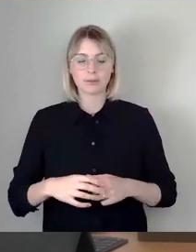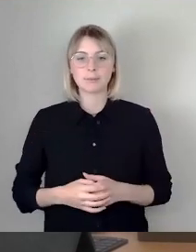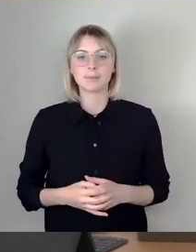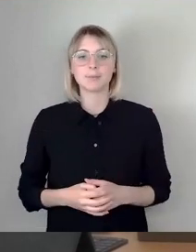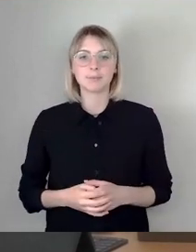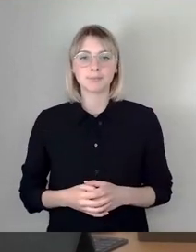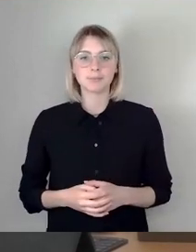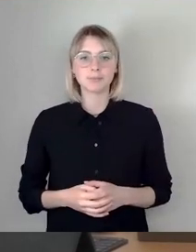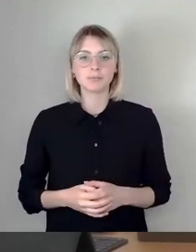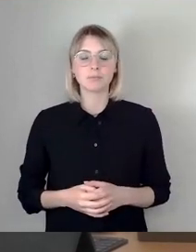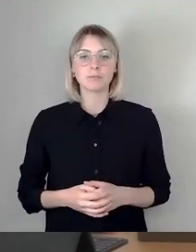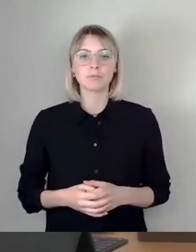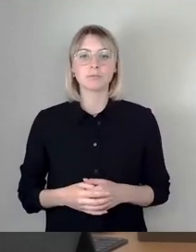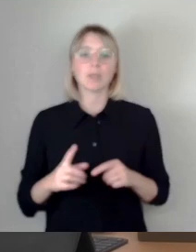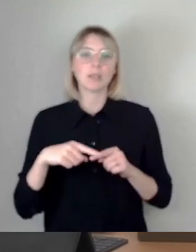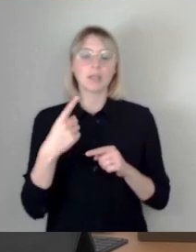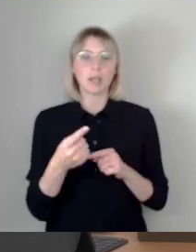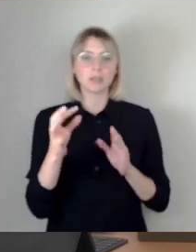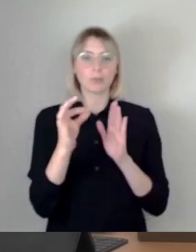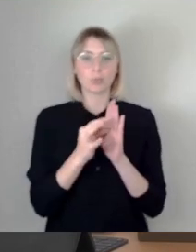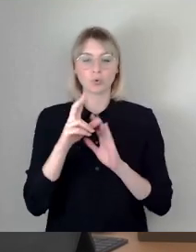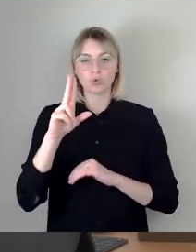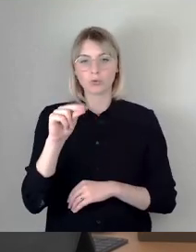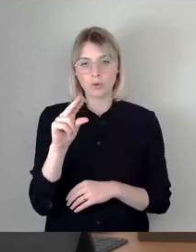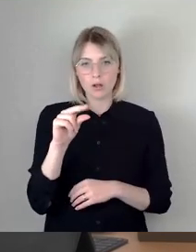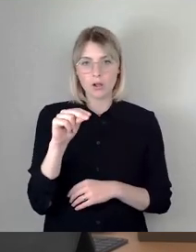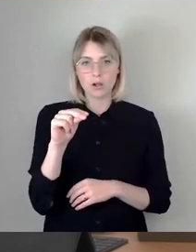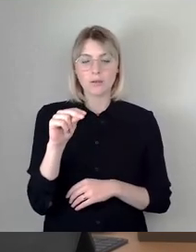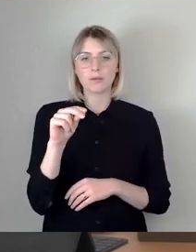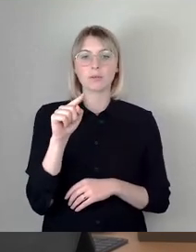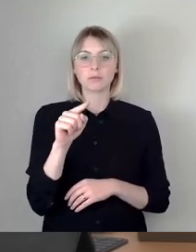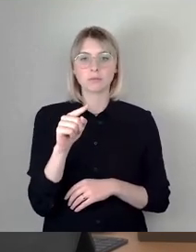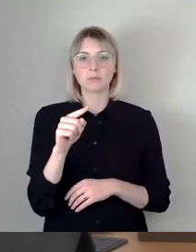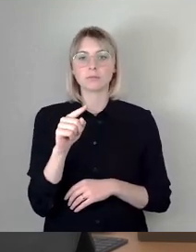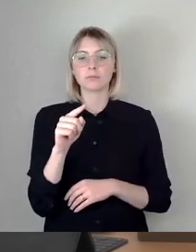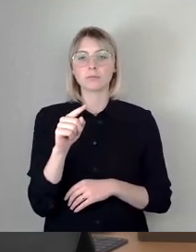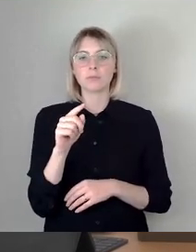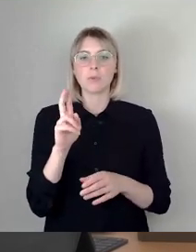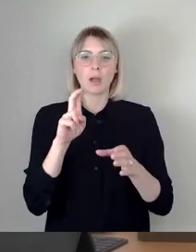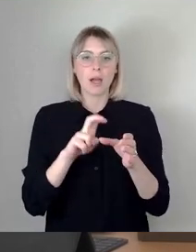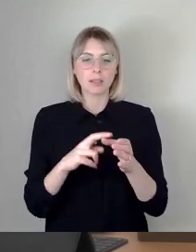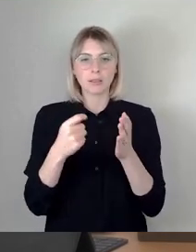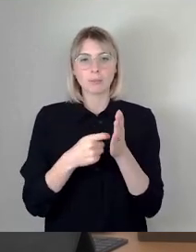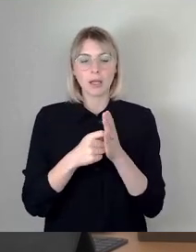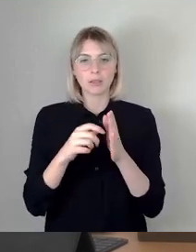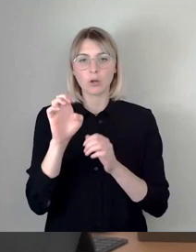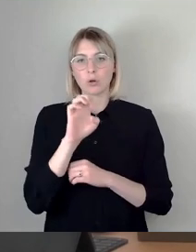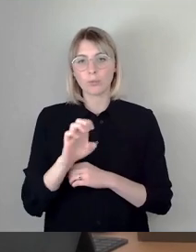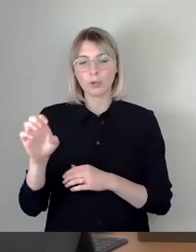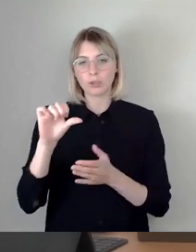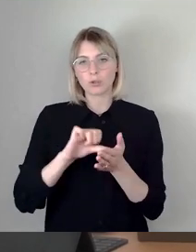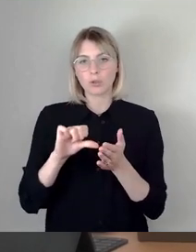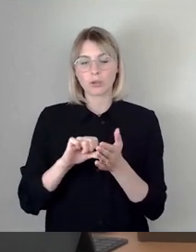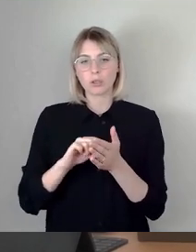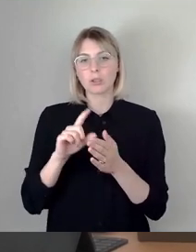Tagesordnungspunkt 12. Hier geht es um die Eintrittspreise im Europäischen Zentrum der Künste Hellerau. Wer